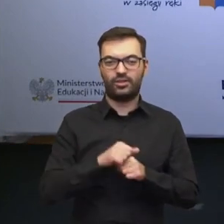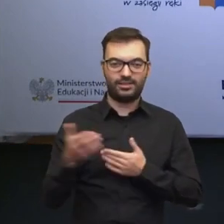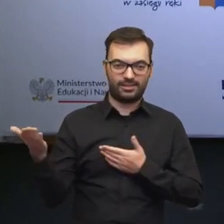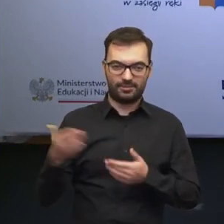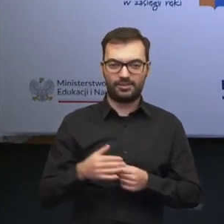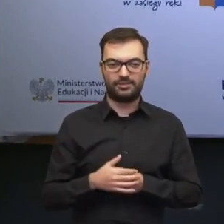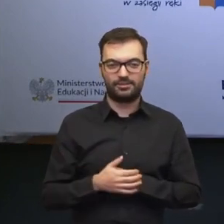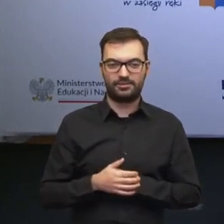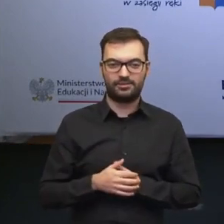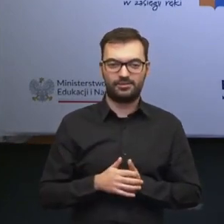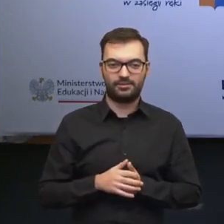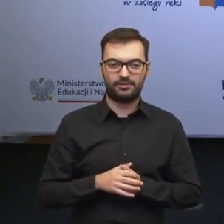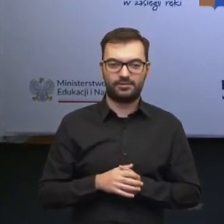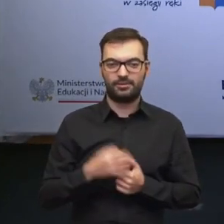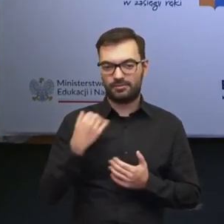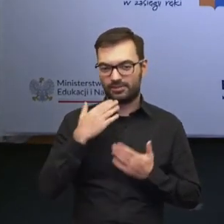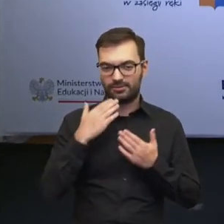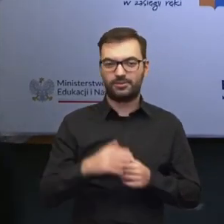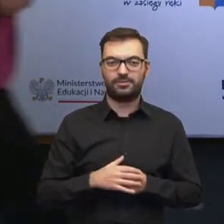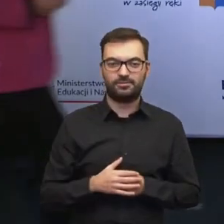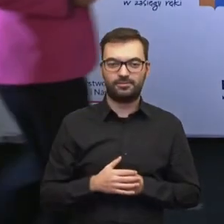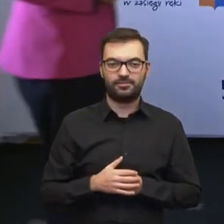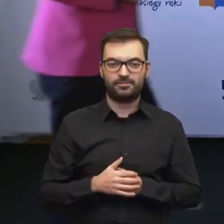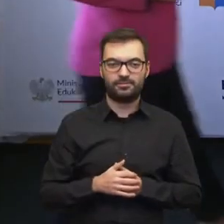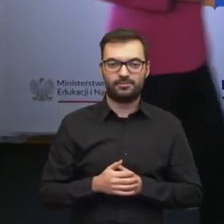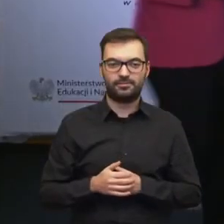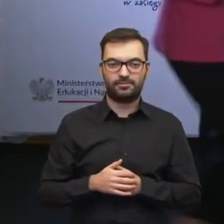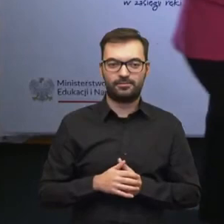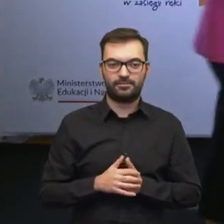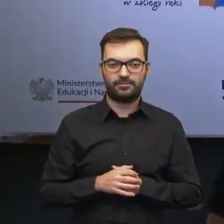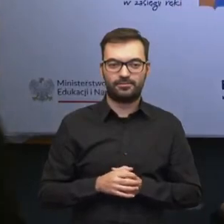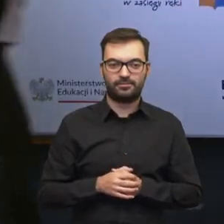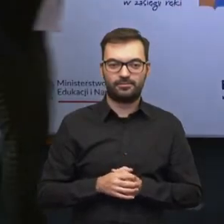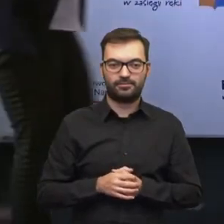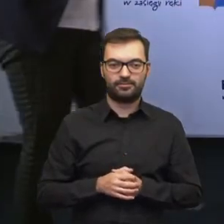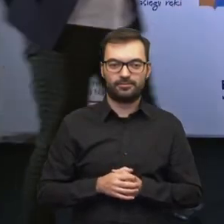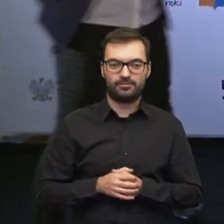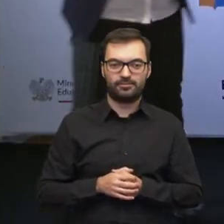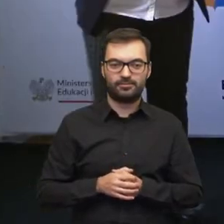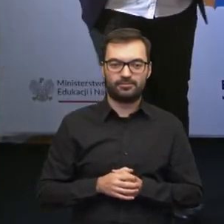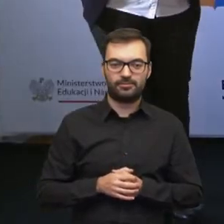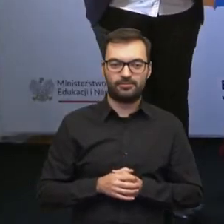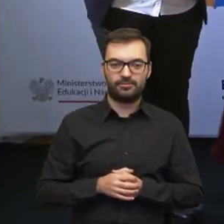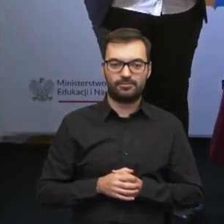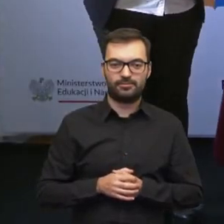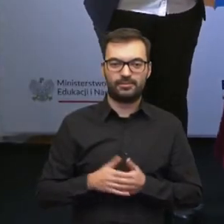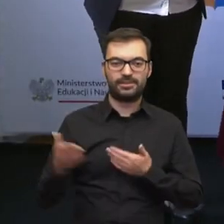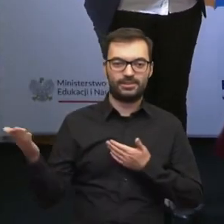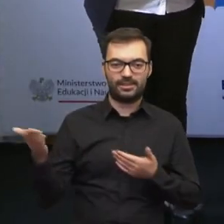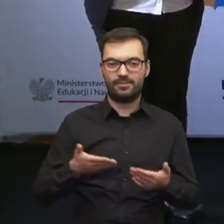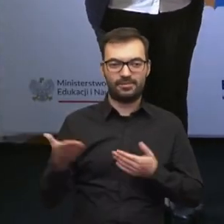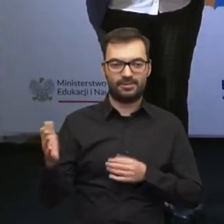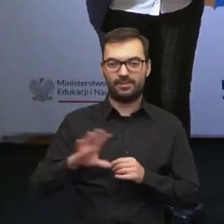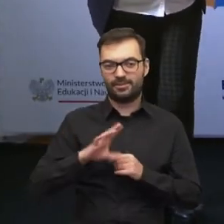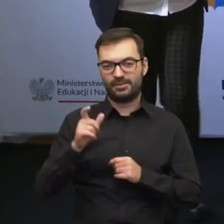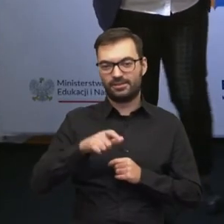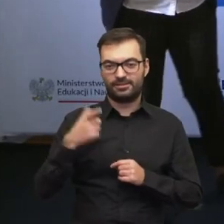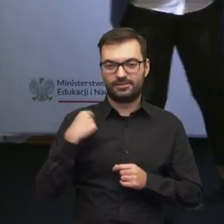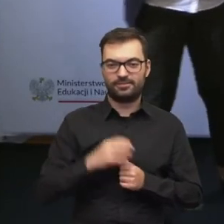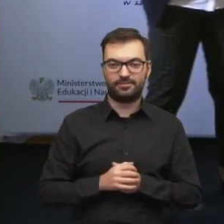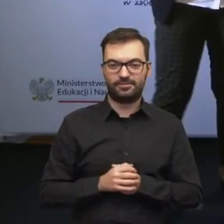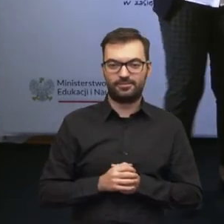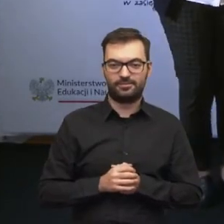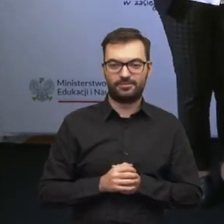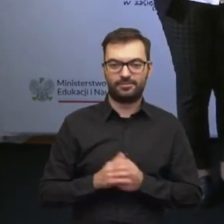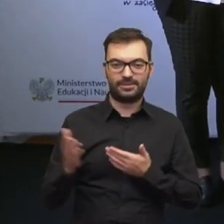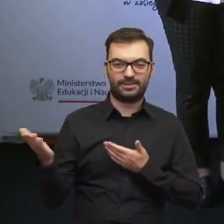bardzo, właśnie, bardzo dziękuję. Bardzo, proszę, zapraszam, zapraszam tutaj Państwa też, chodźcie,